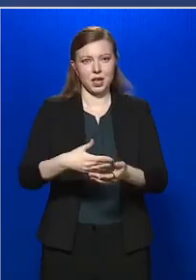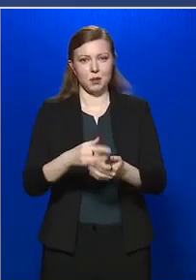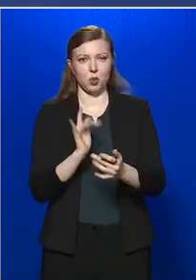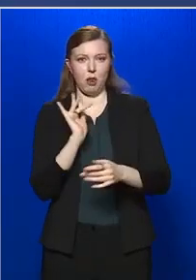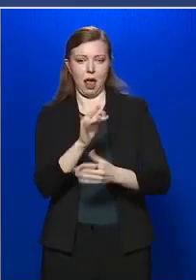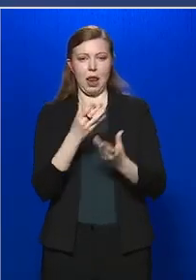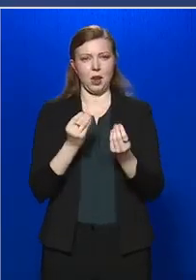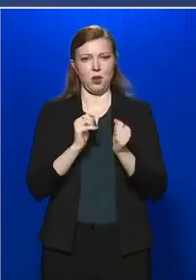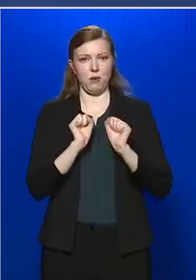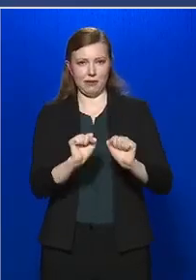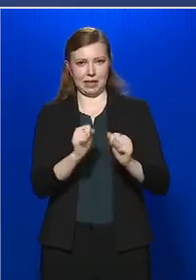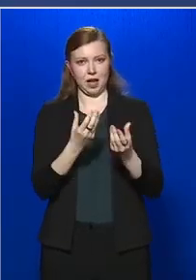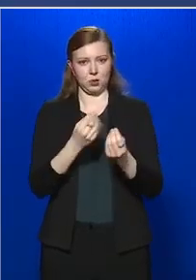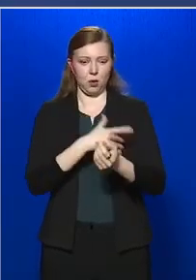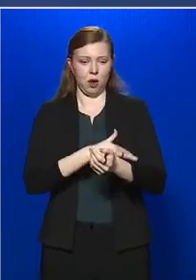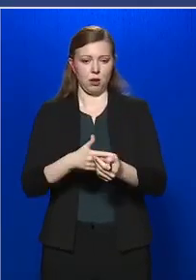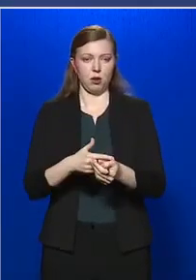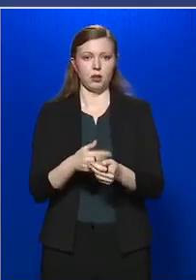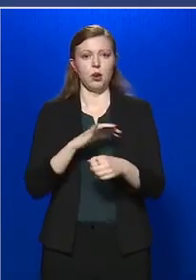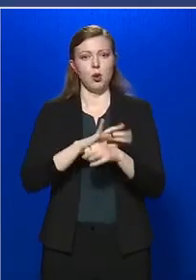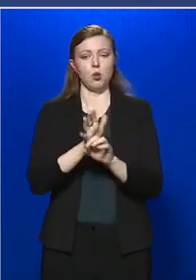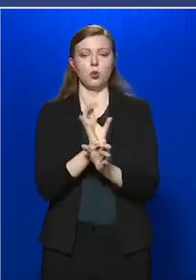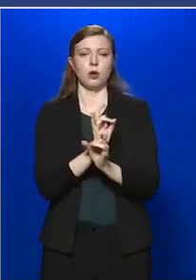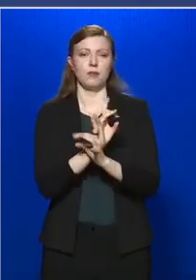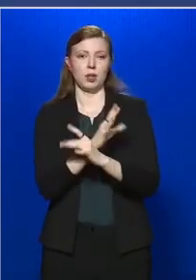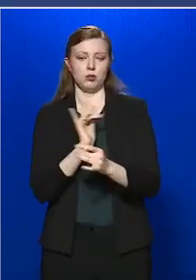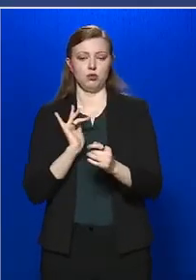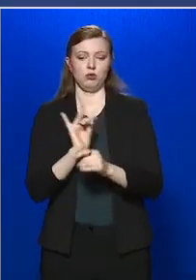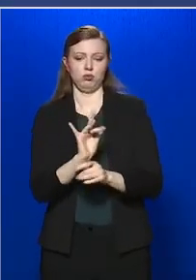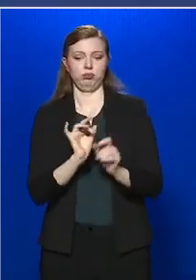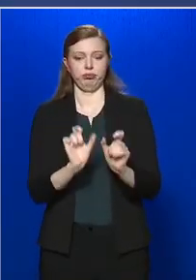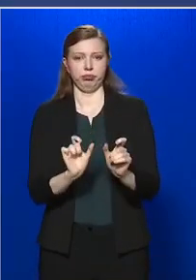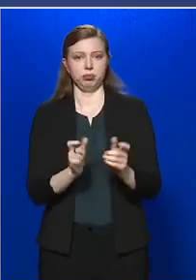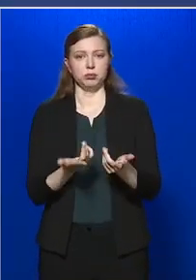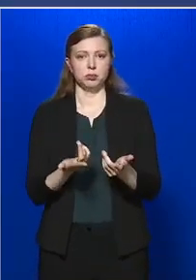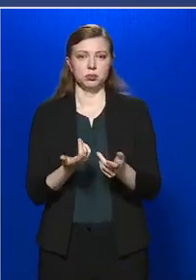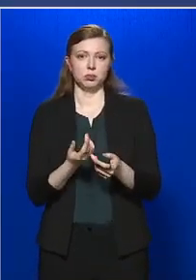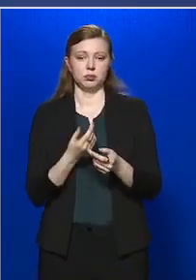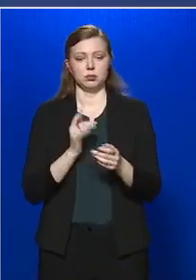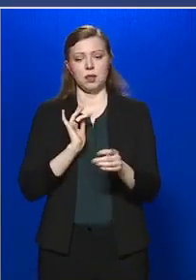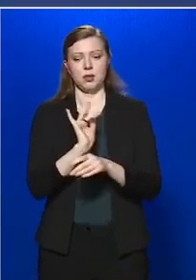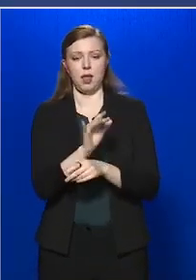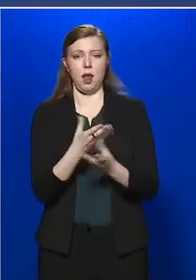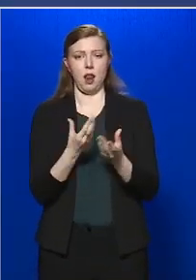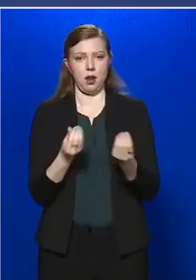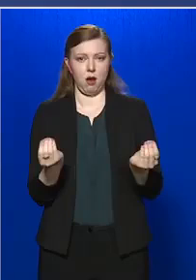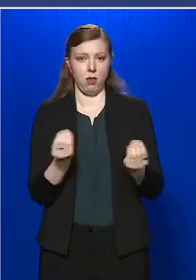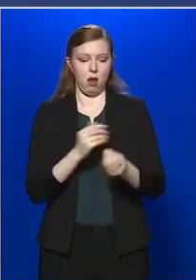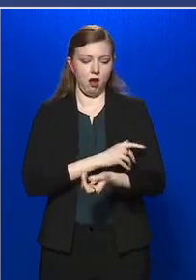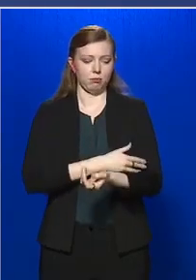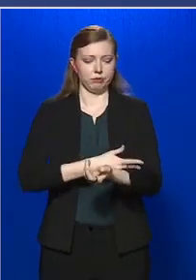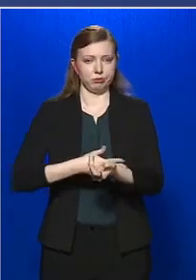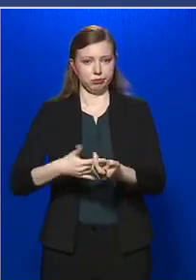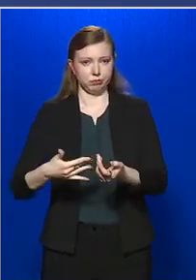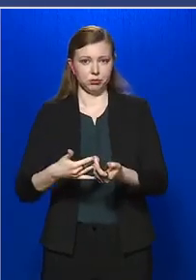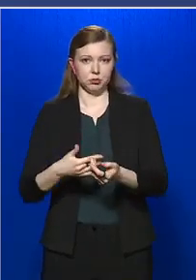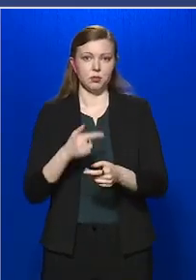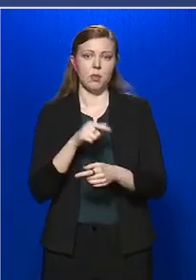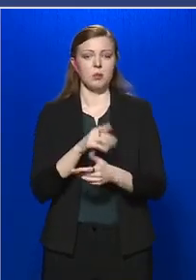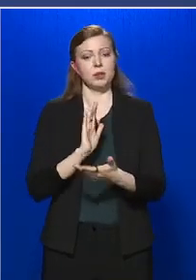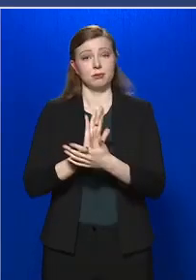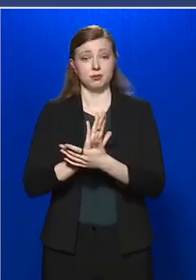azzal az új koronavírussal szemben termelődött ellenanyagot, amely egyfajta